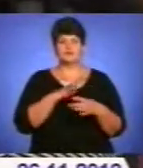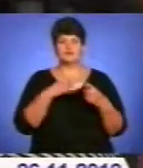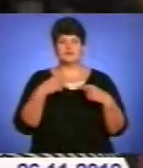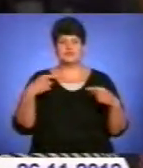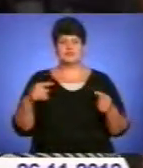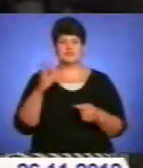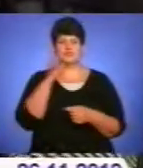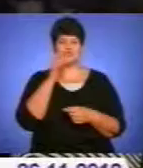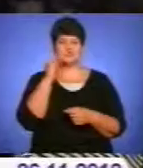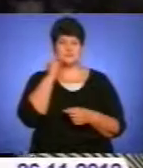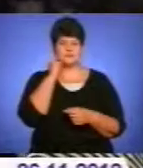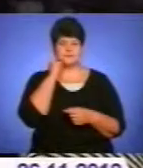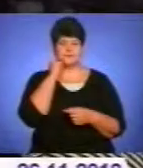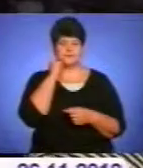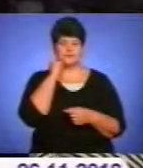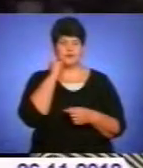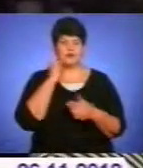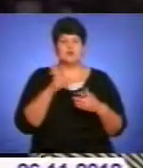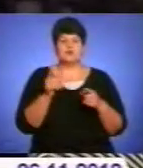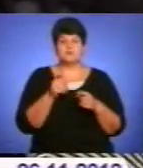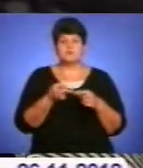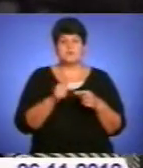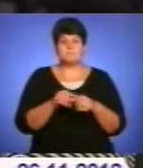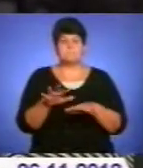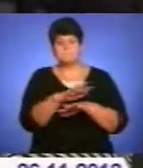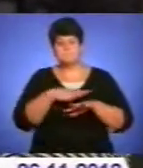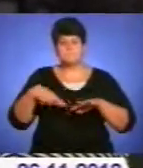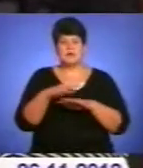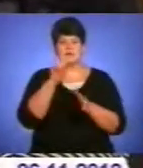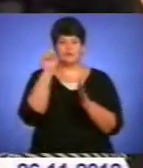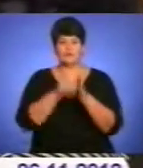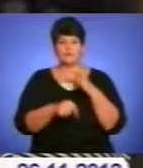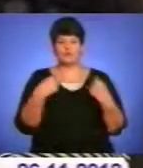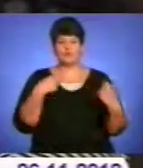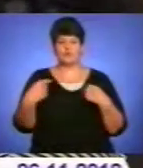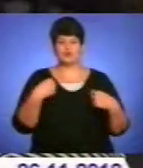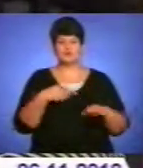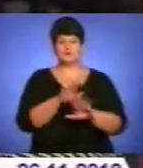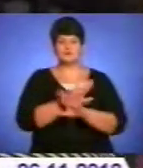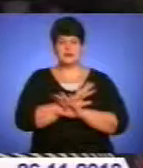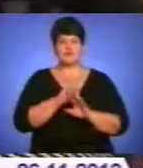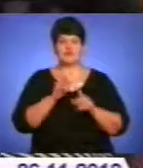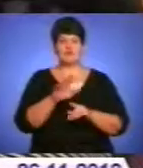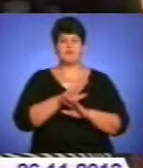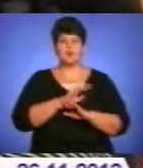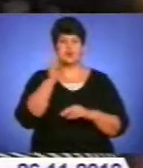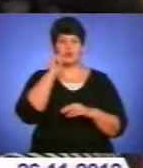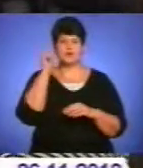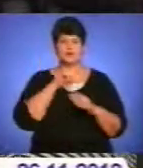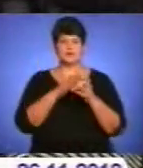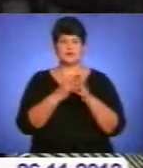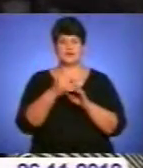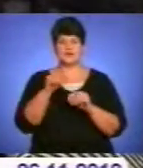часи. Але щоб таке масове вбивство, такою мученицькою смертю, як мирало українське селянство,